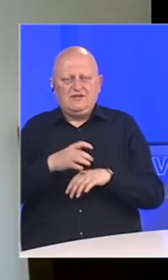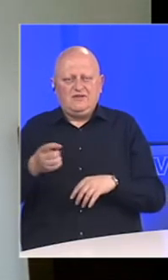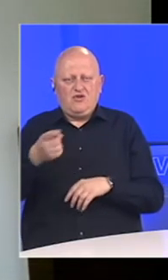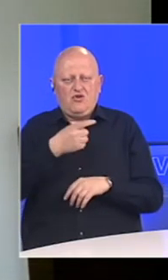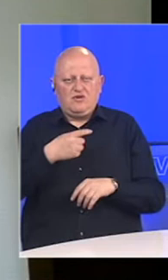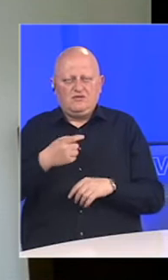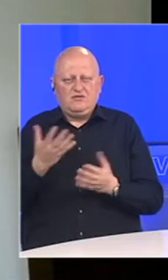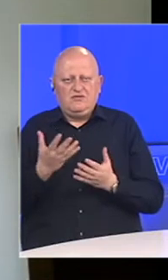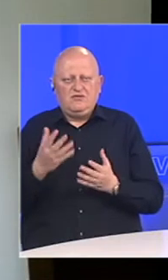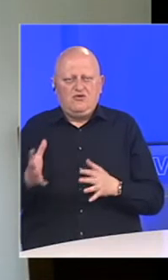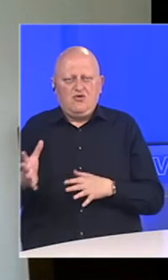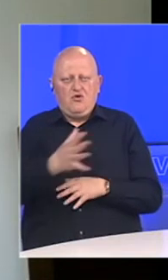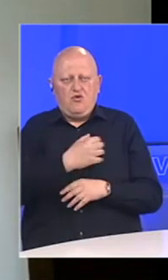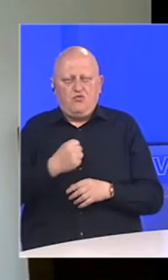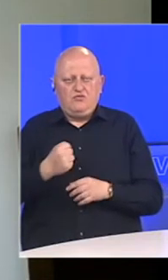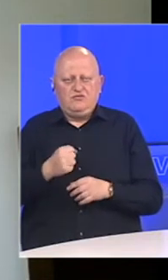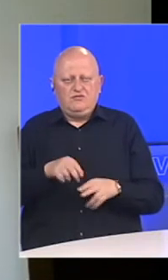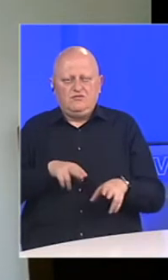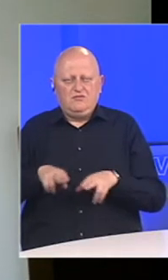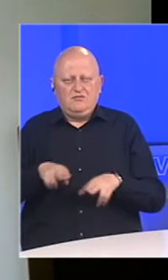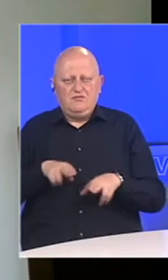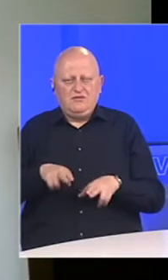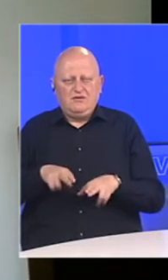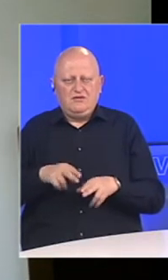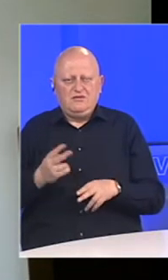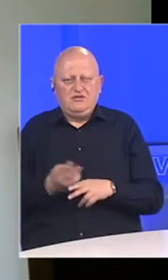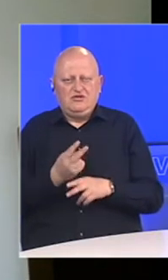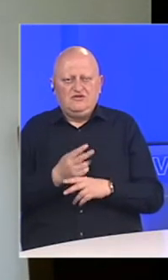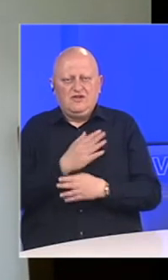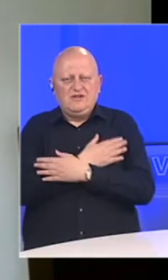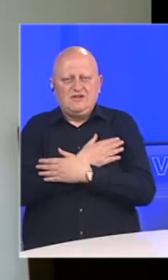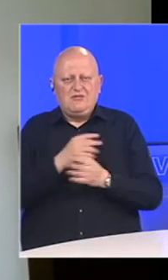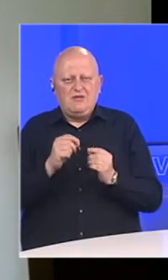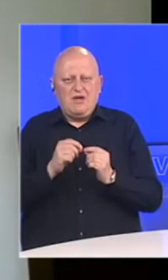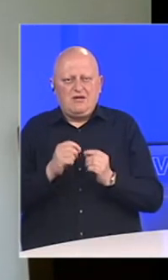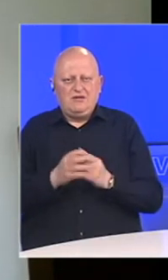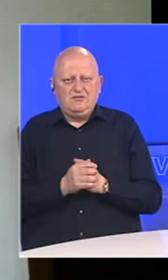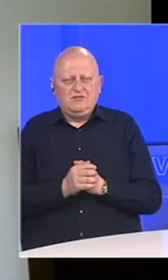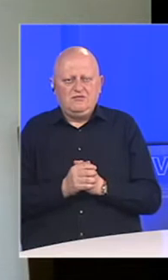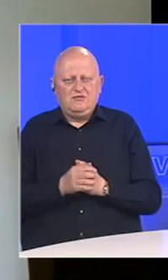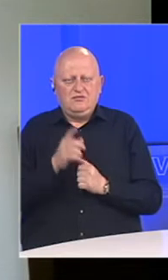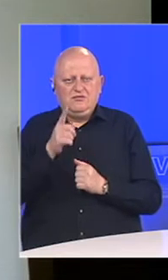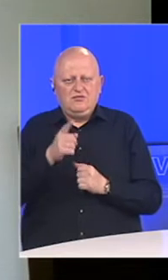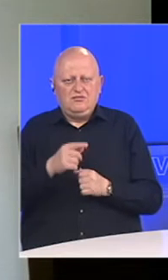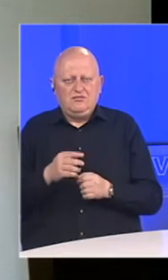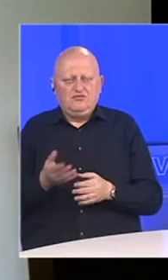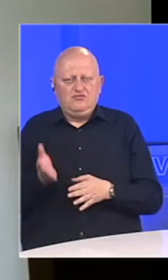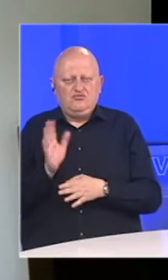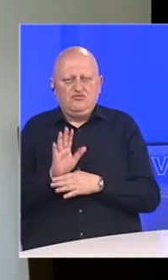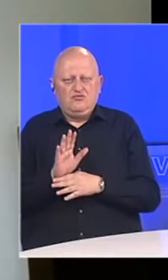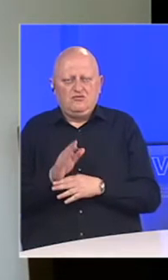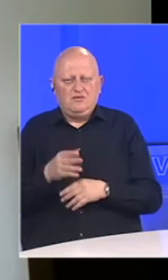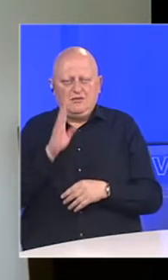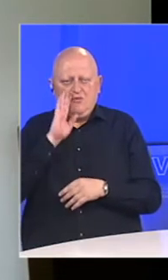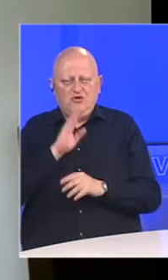organizacije gdje su bile obuhvaćene ministarstva zemalja Zapadnog Balkana. Tu sam sudjelovala, evo,